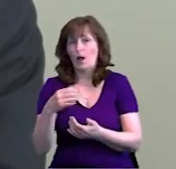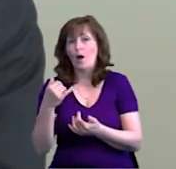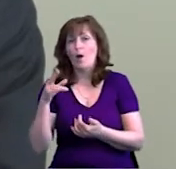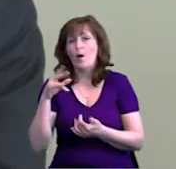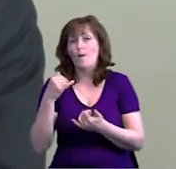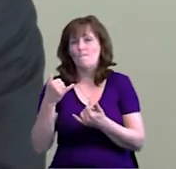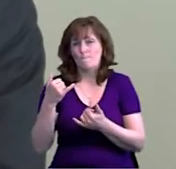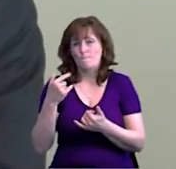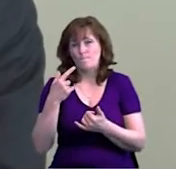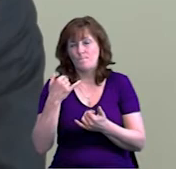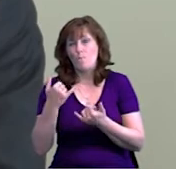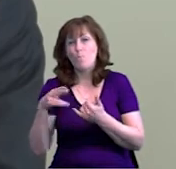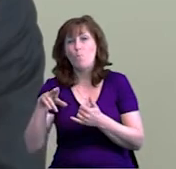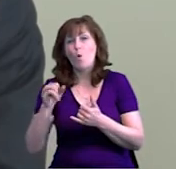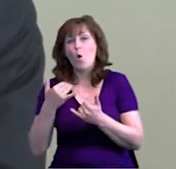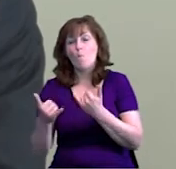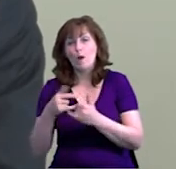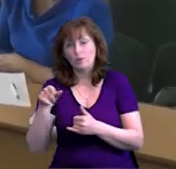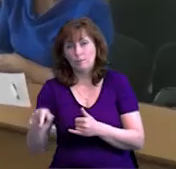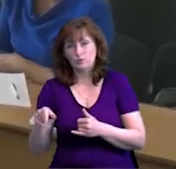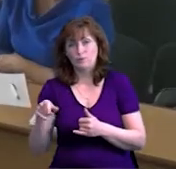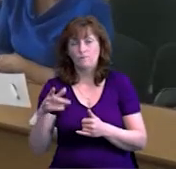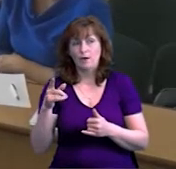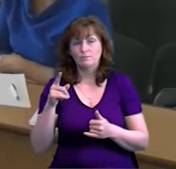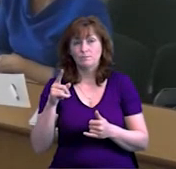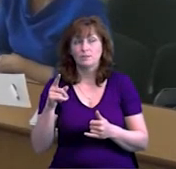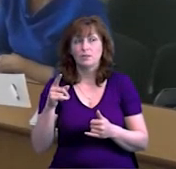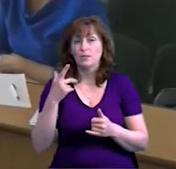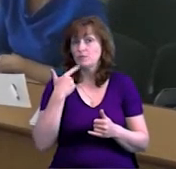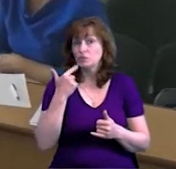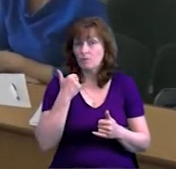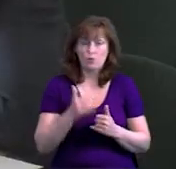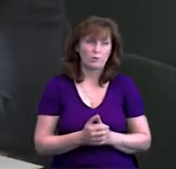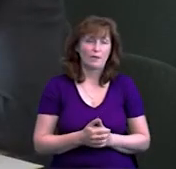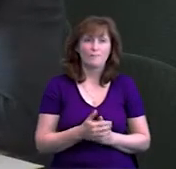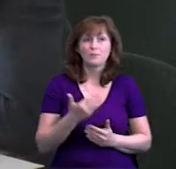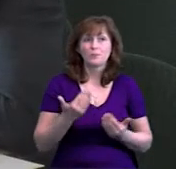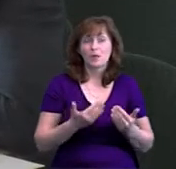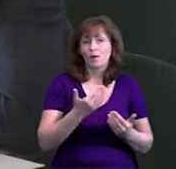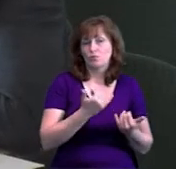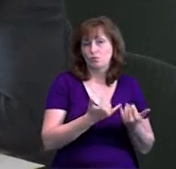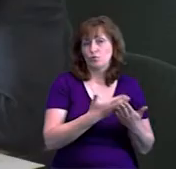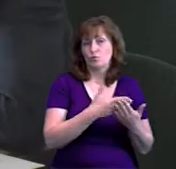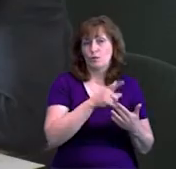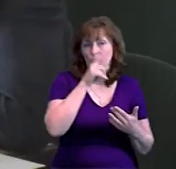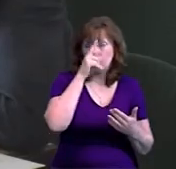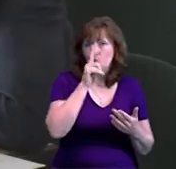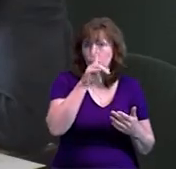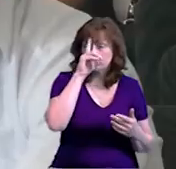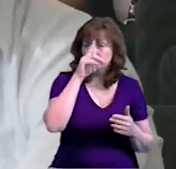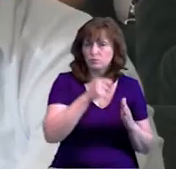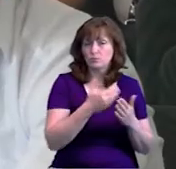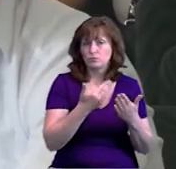жовтій, помаранчевий буде дозволено відвідування заняттів. Якщо певні показники будуть свідчити про